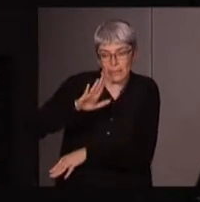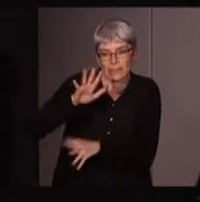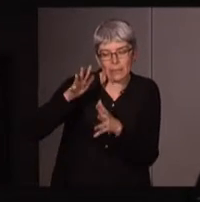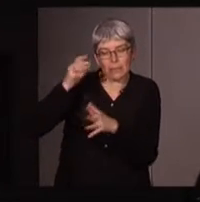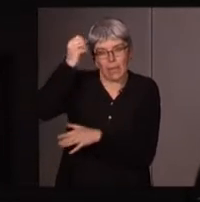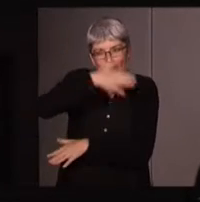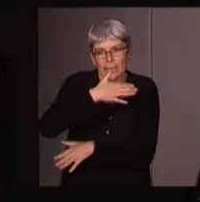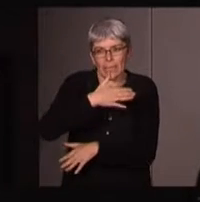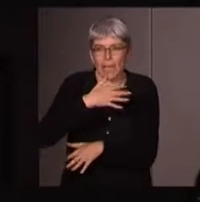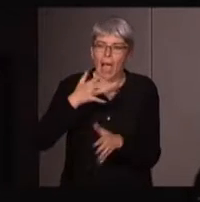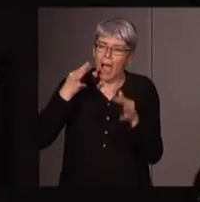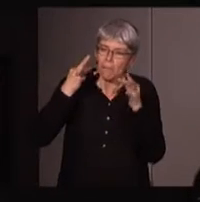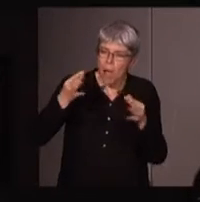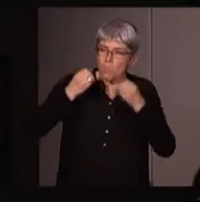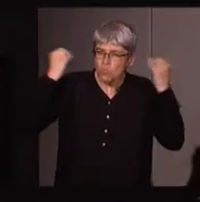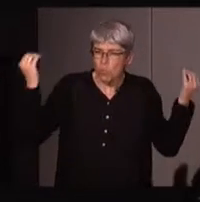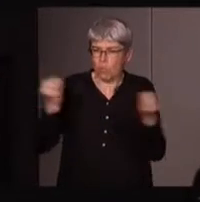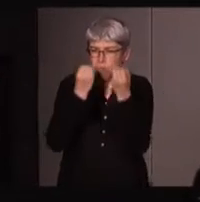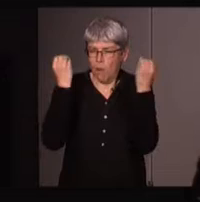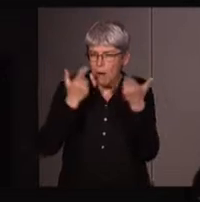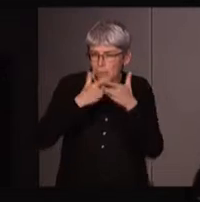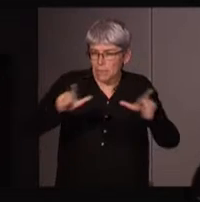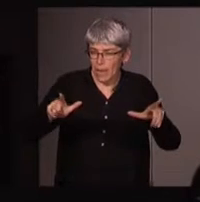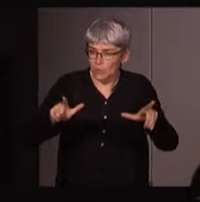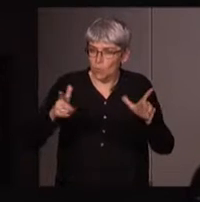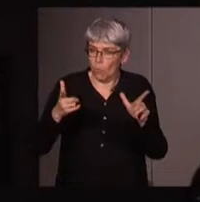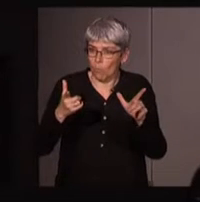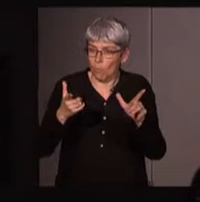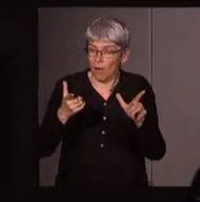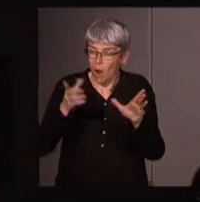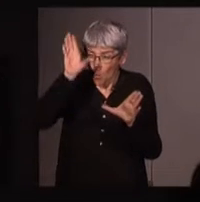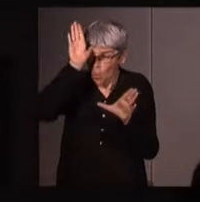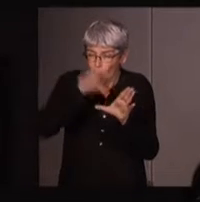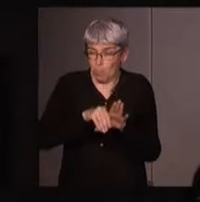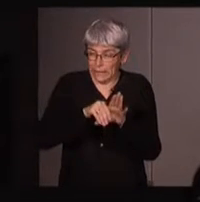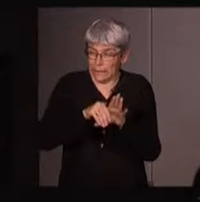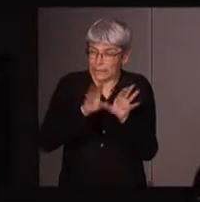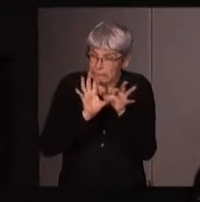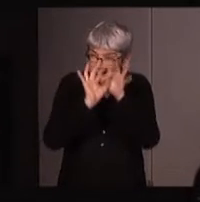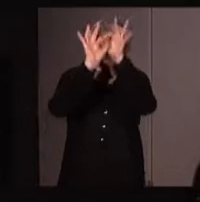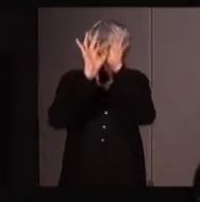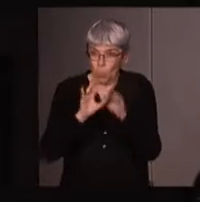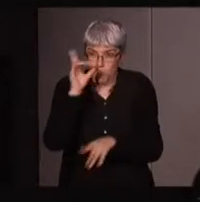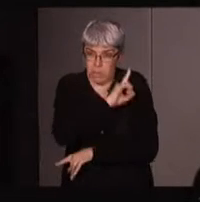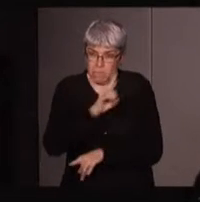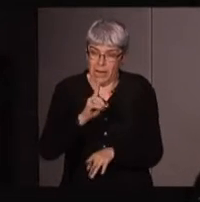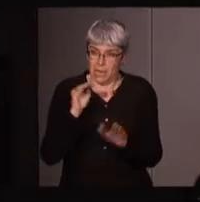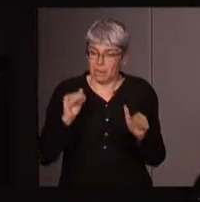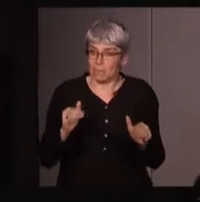de mouvements de libération qui se sont enracinés dans la spiritualité. Ce n pas du tout le seul, c'est un parmi d'autres.